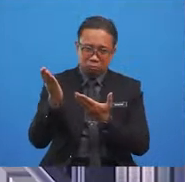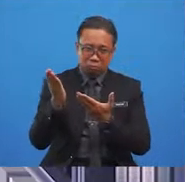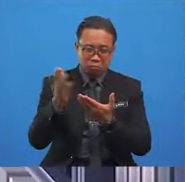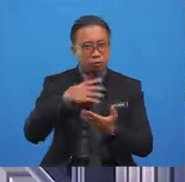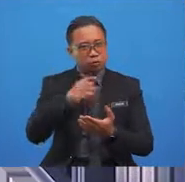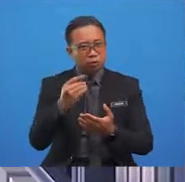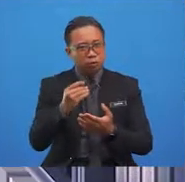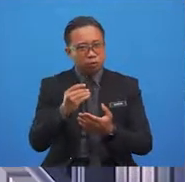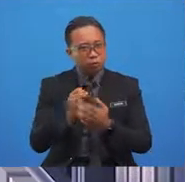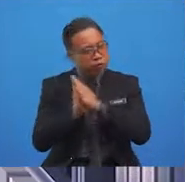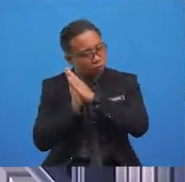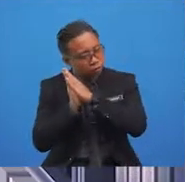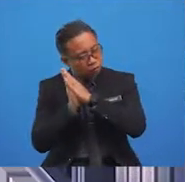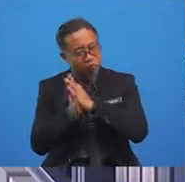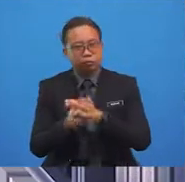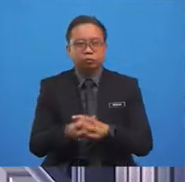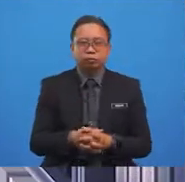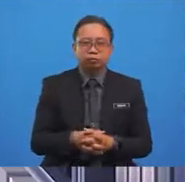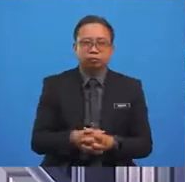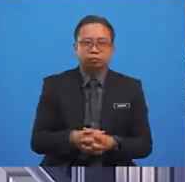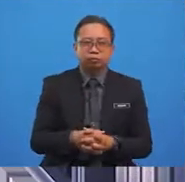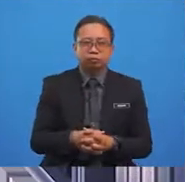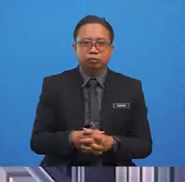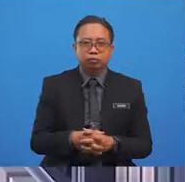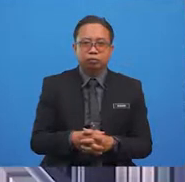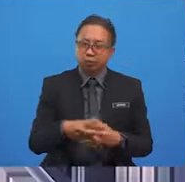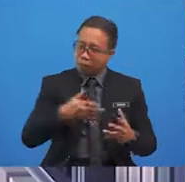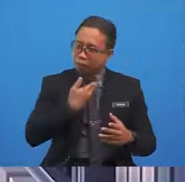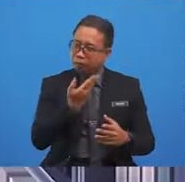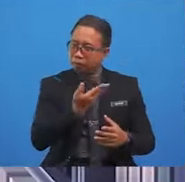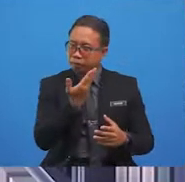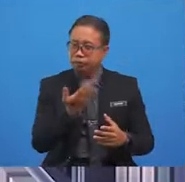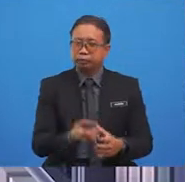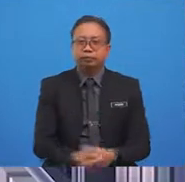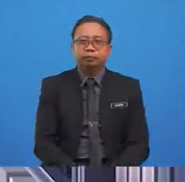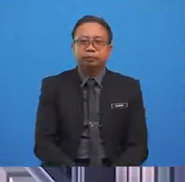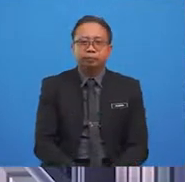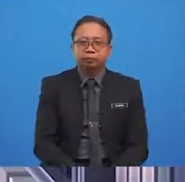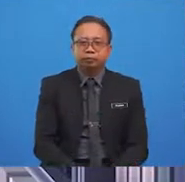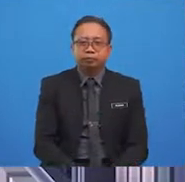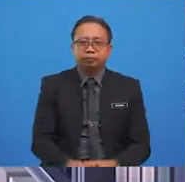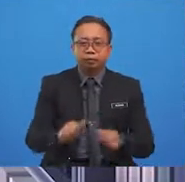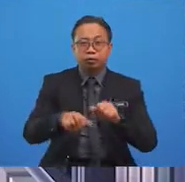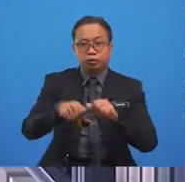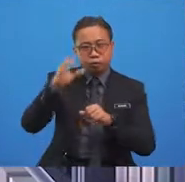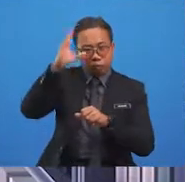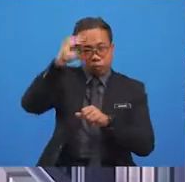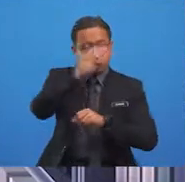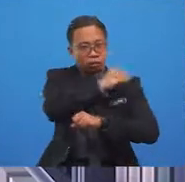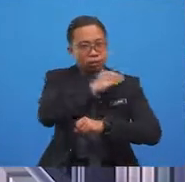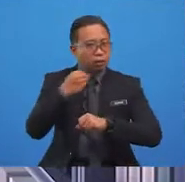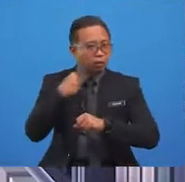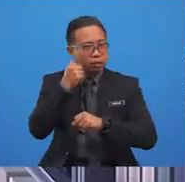when I am free as well. It makes me so happy. boys and girls,